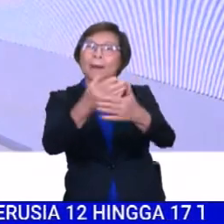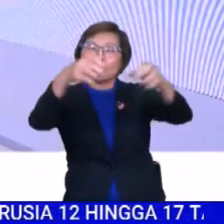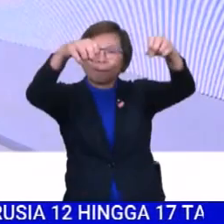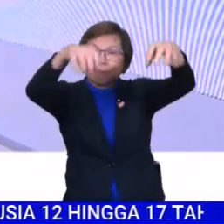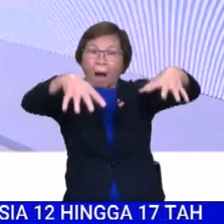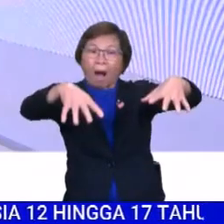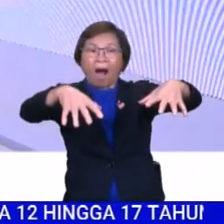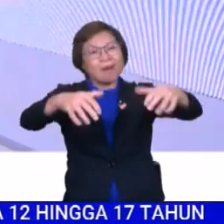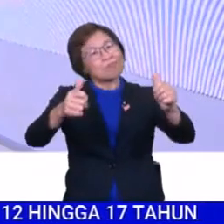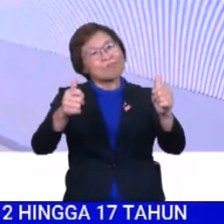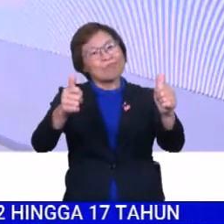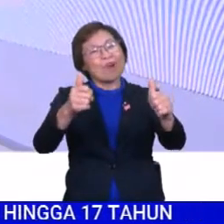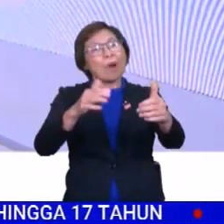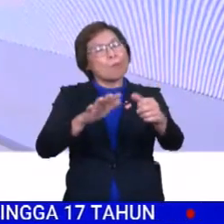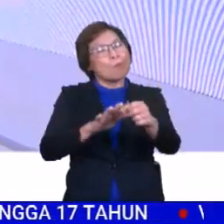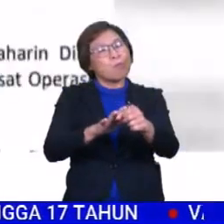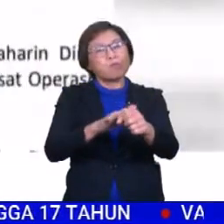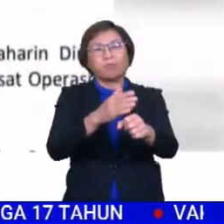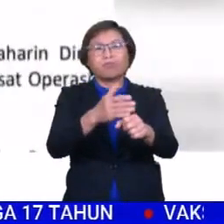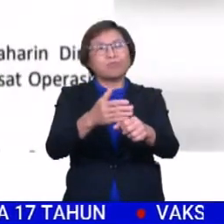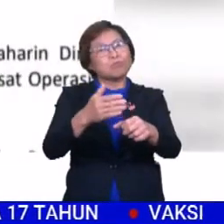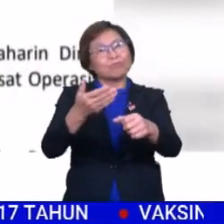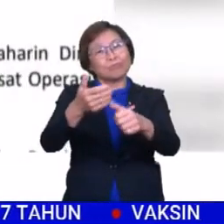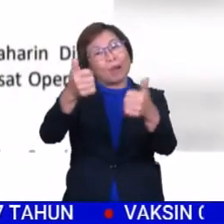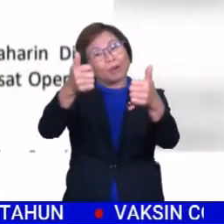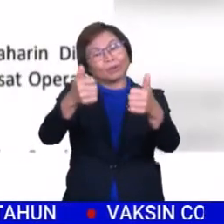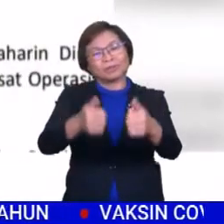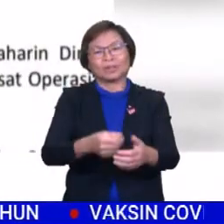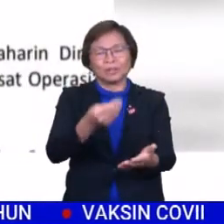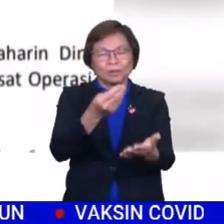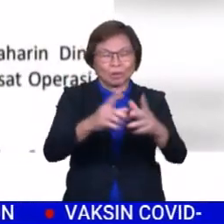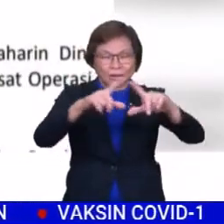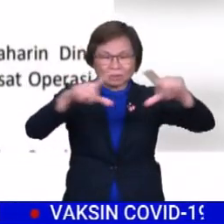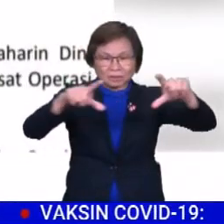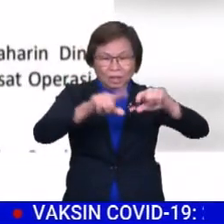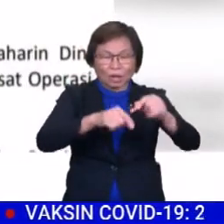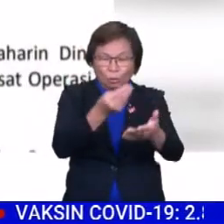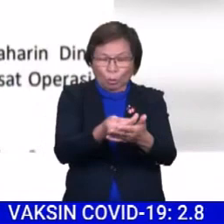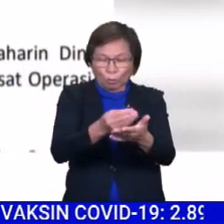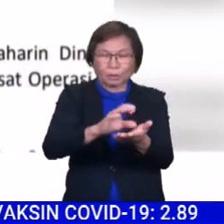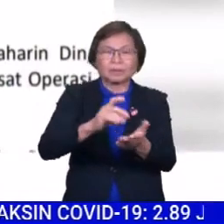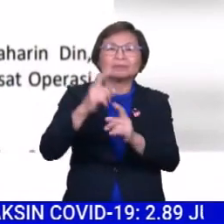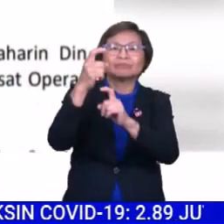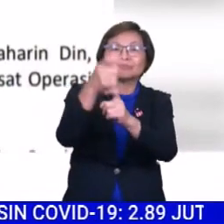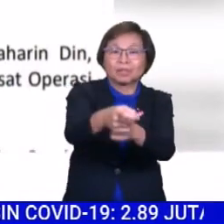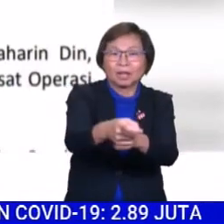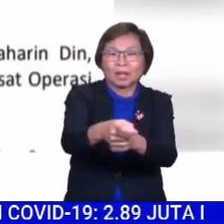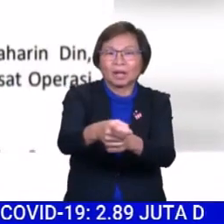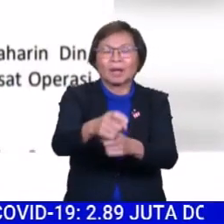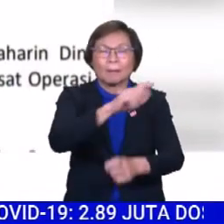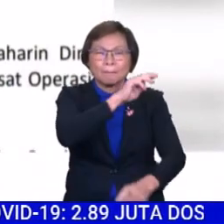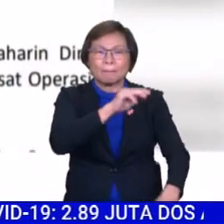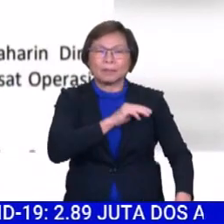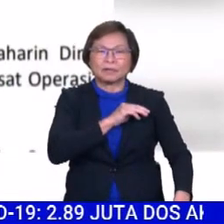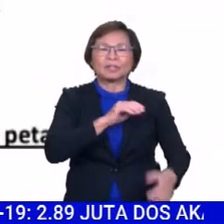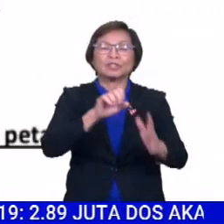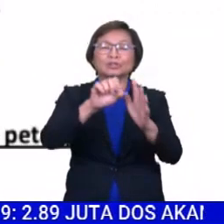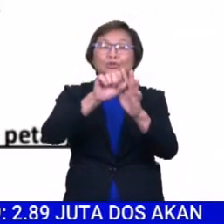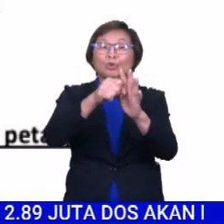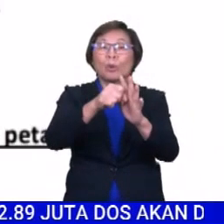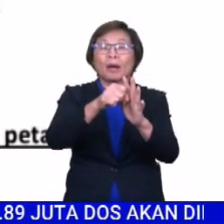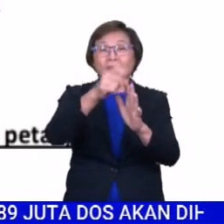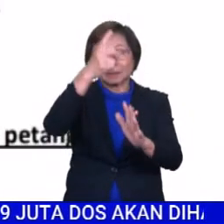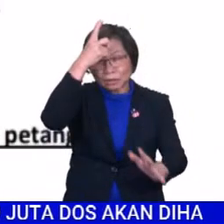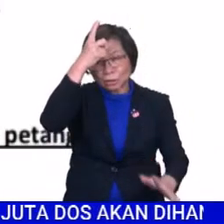pulih sepenuhnya. Cek sumbangan tunai disampaikan Menteri Tenaga dan Sumber Asli, Datuk Seri Takiuddin